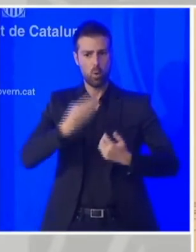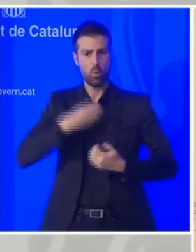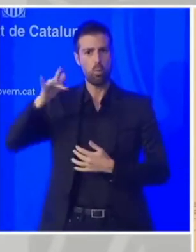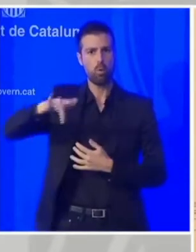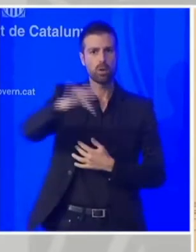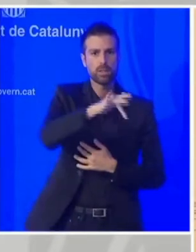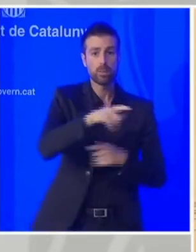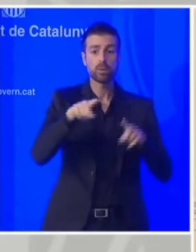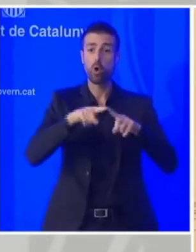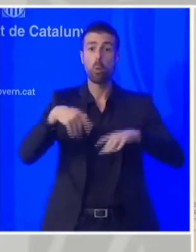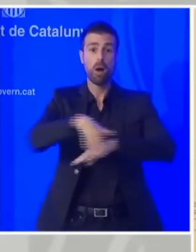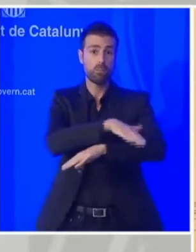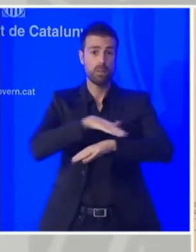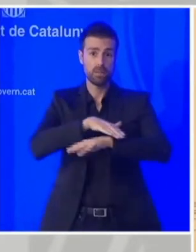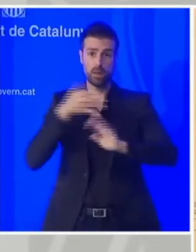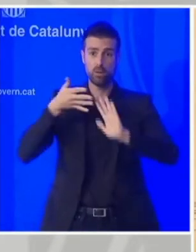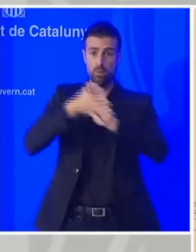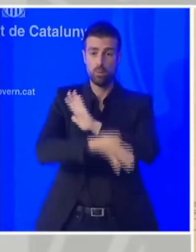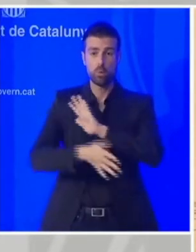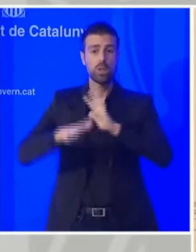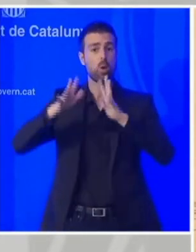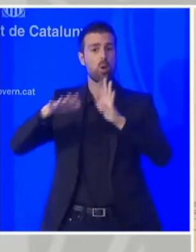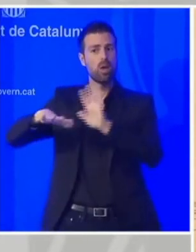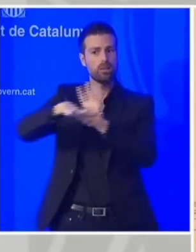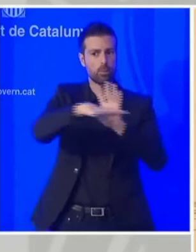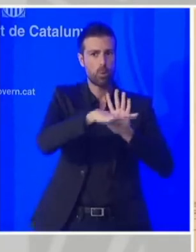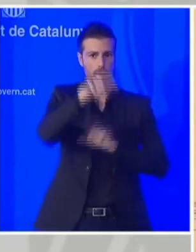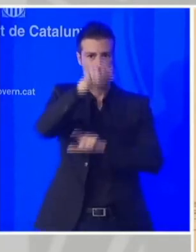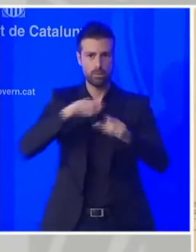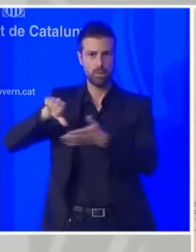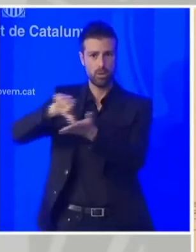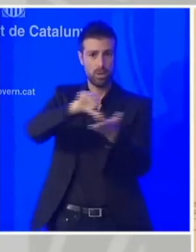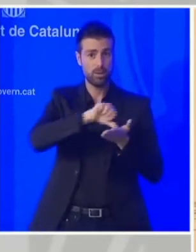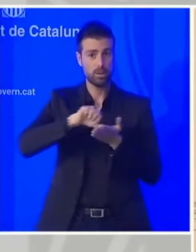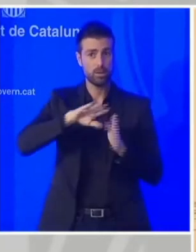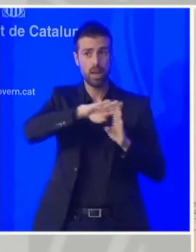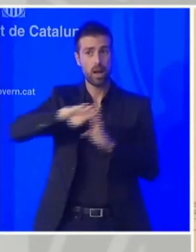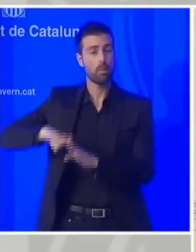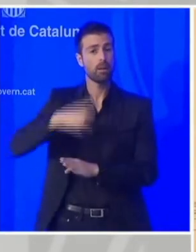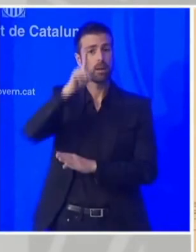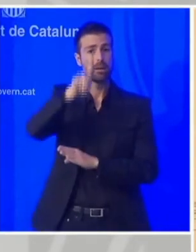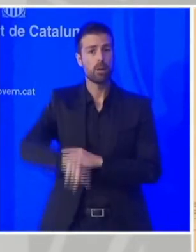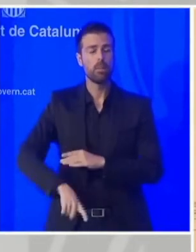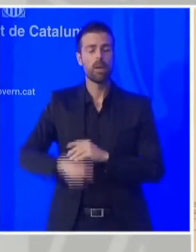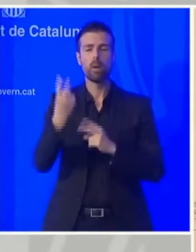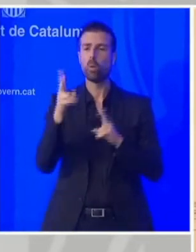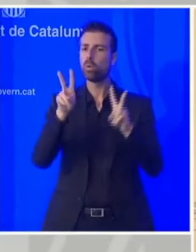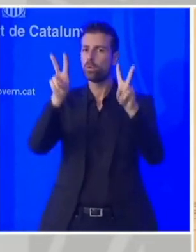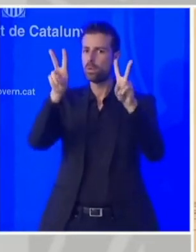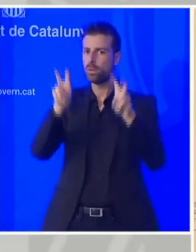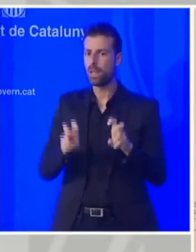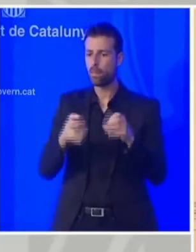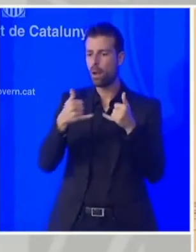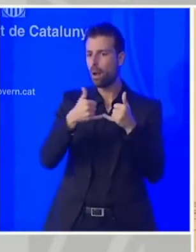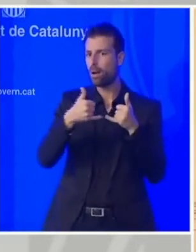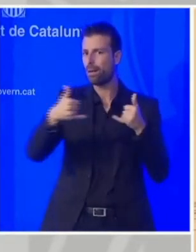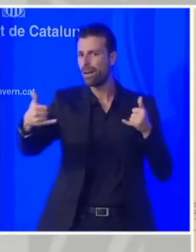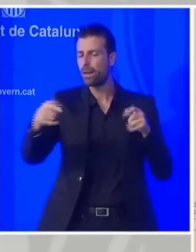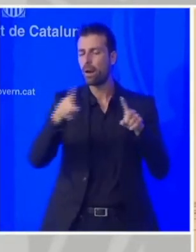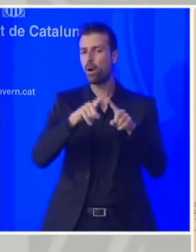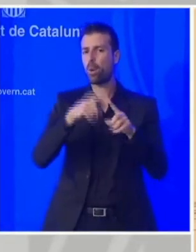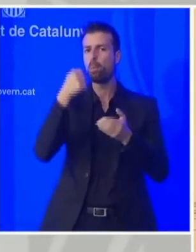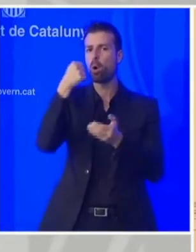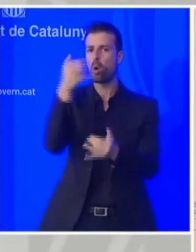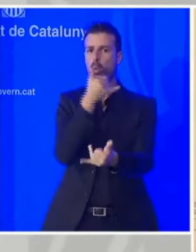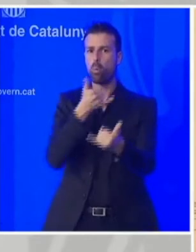administració més propera a la ciutadania, i per l'altra banda, una línia compensatòria